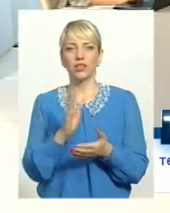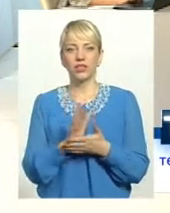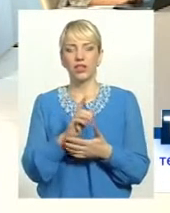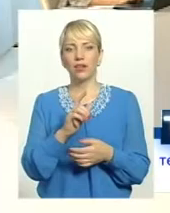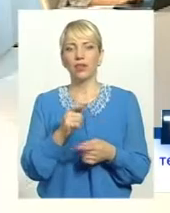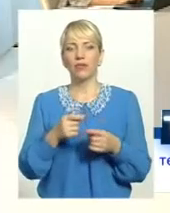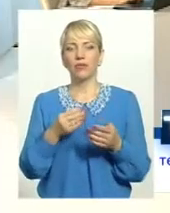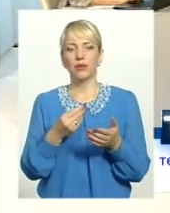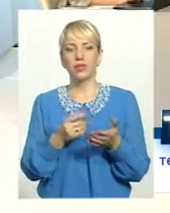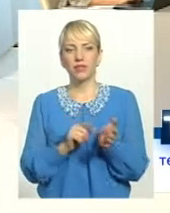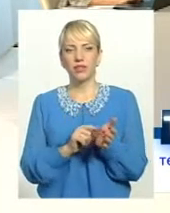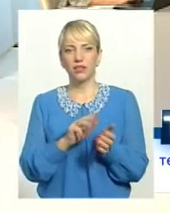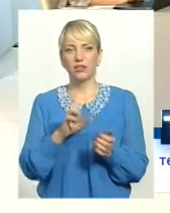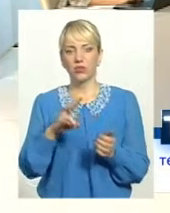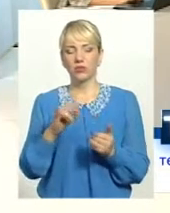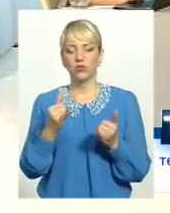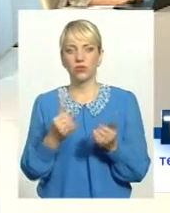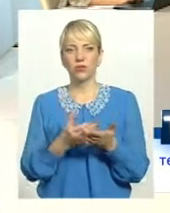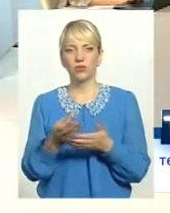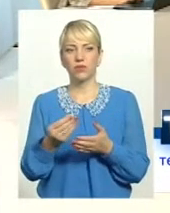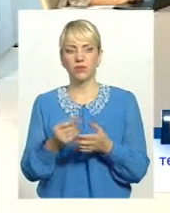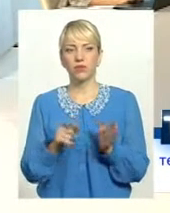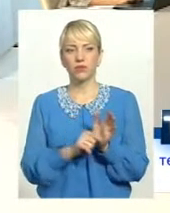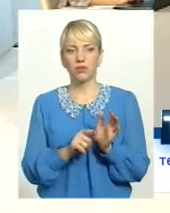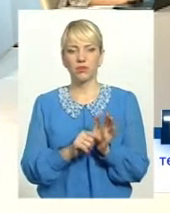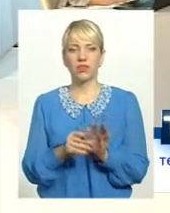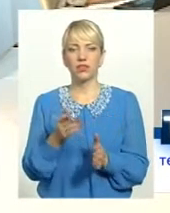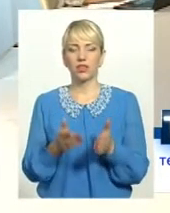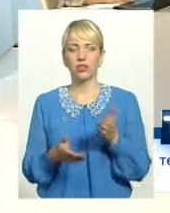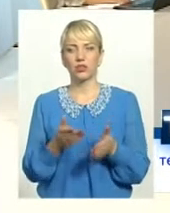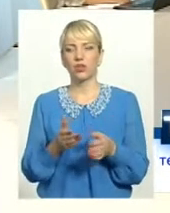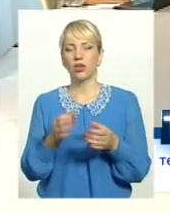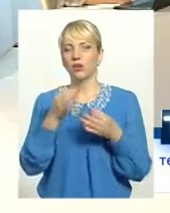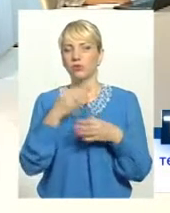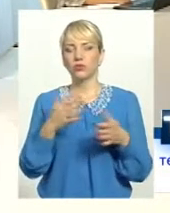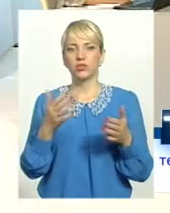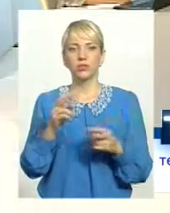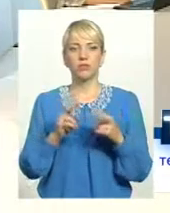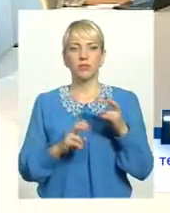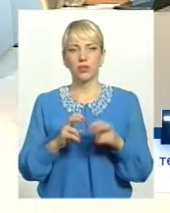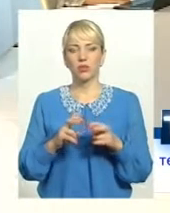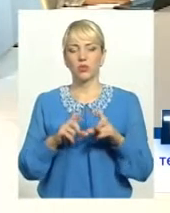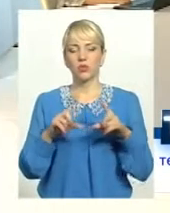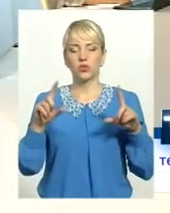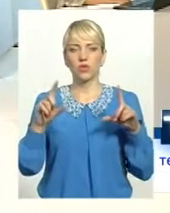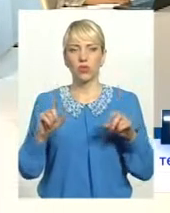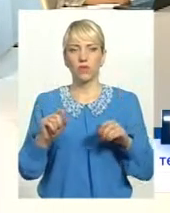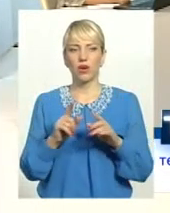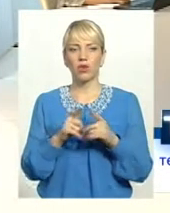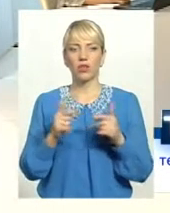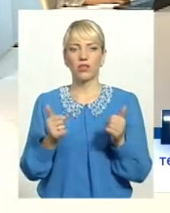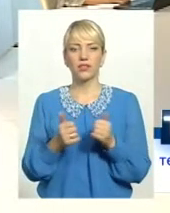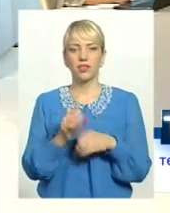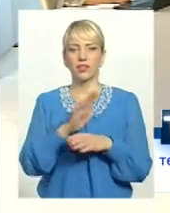і виплачуються сьогоднішні пенсії. І якщо будь-яке підприємство, установа, організація не